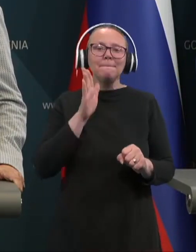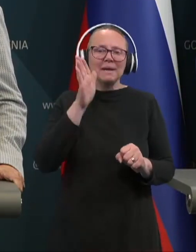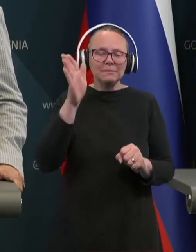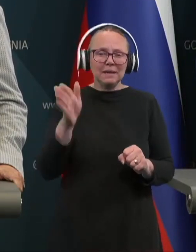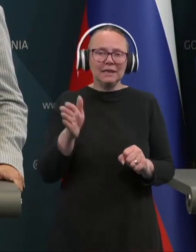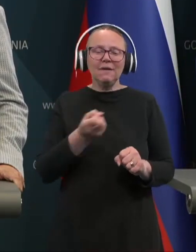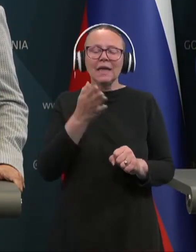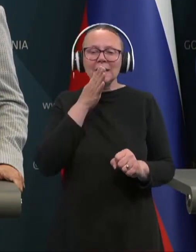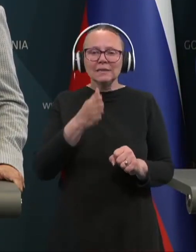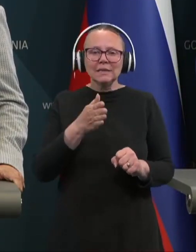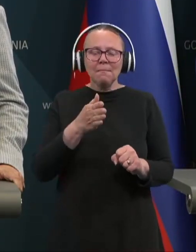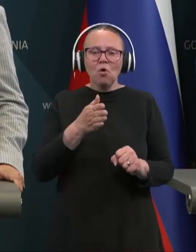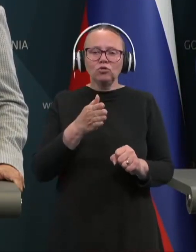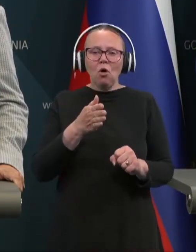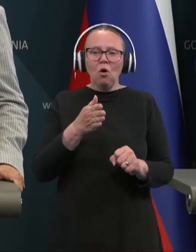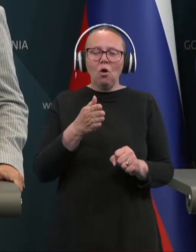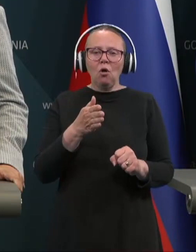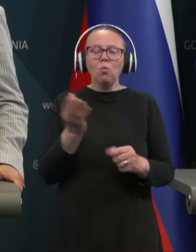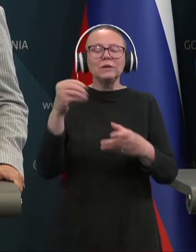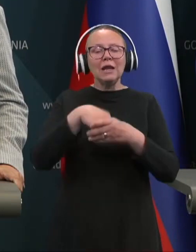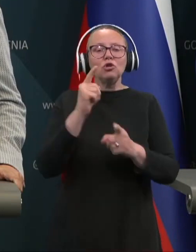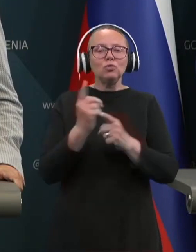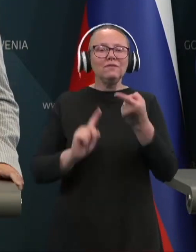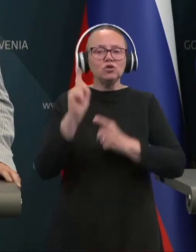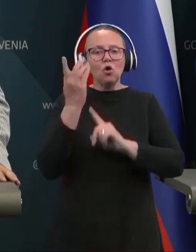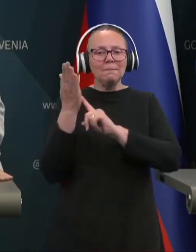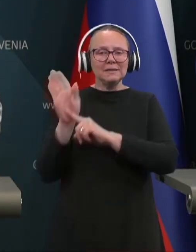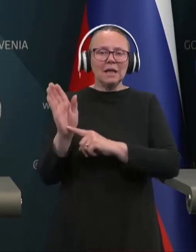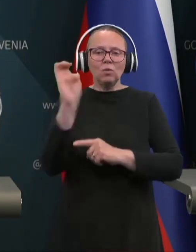kjer se bodo vložili tudi visoki predstavniki Evropske komisije.